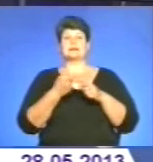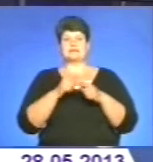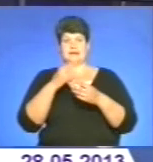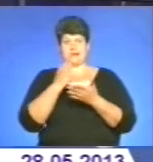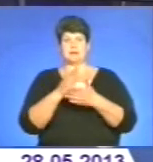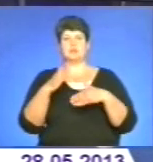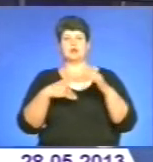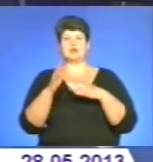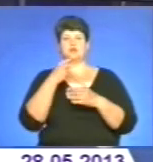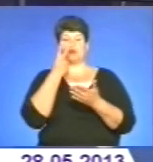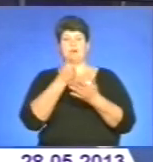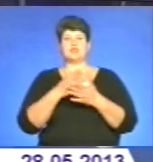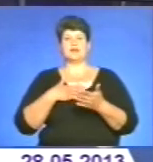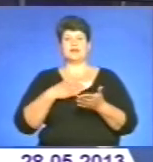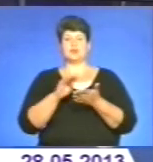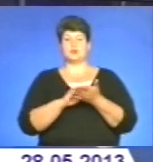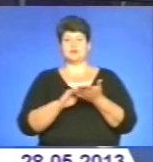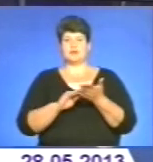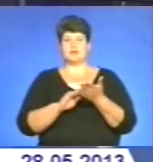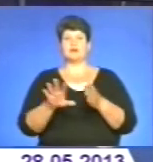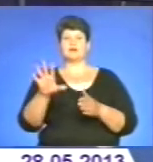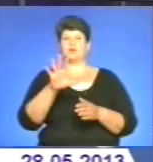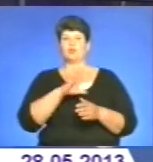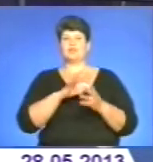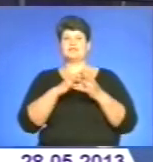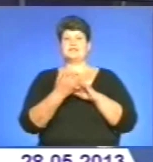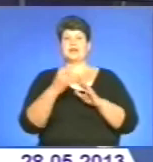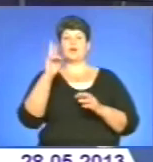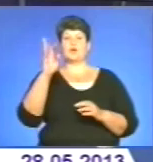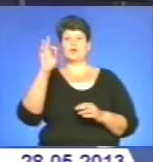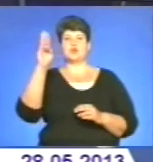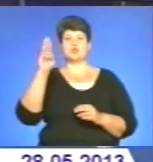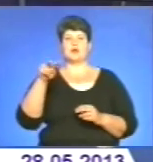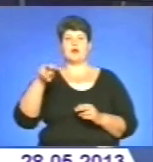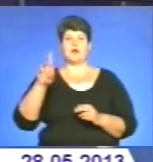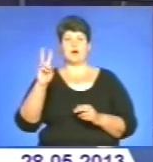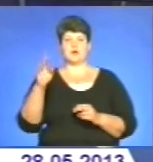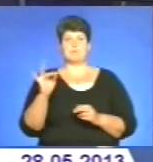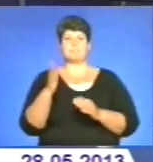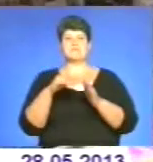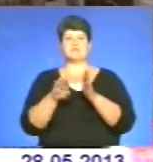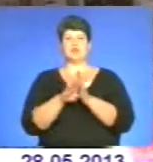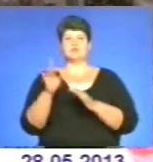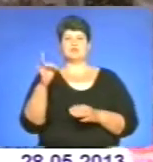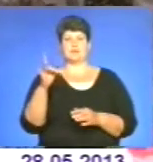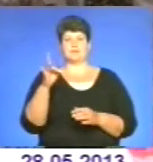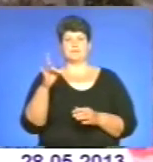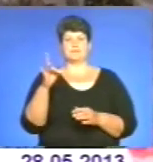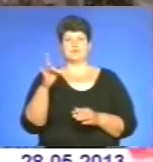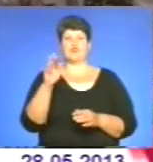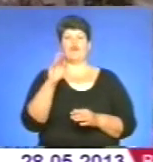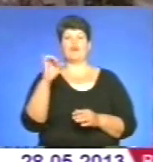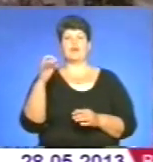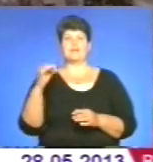практично, бачили наші кореспонденти, які побували у селі Кошляки Підволочийського району. У фойє